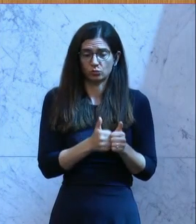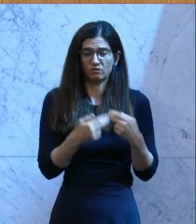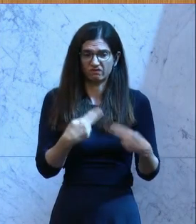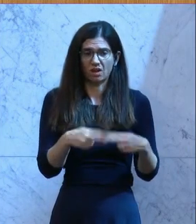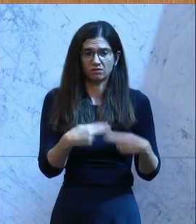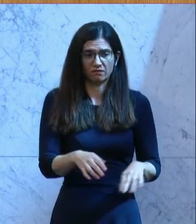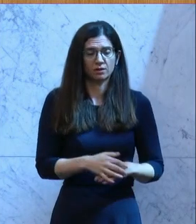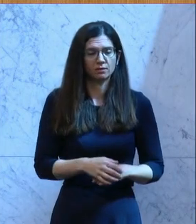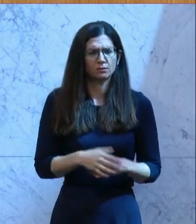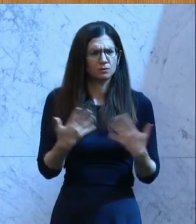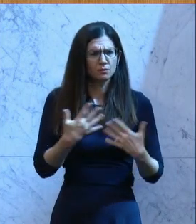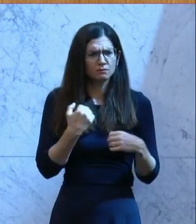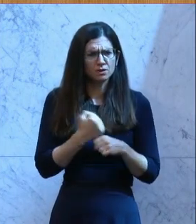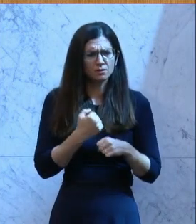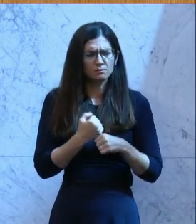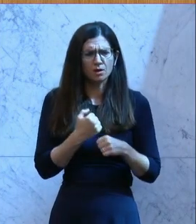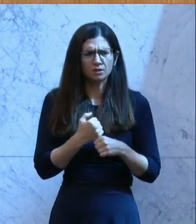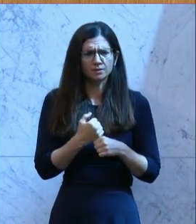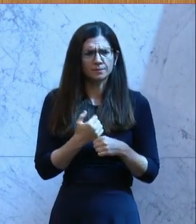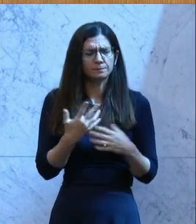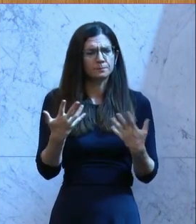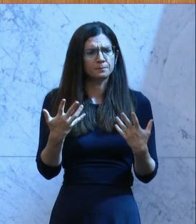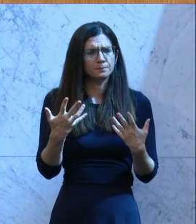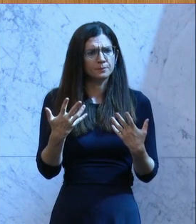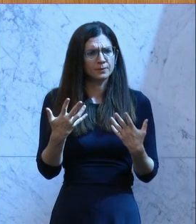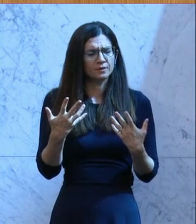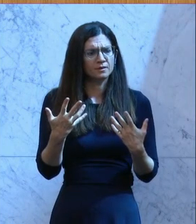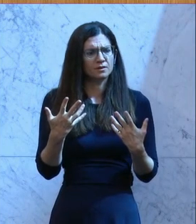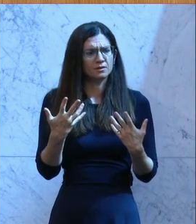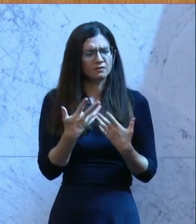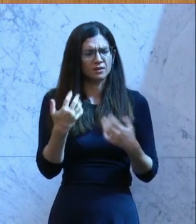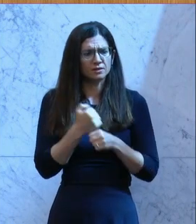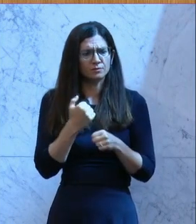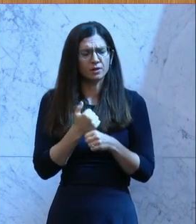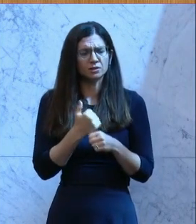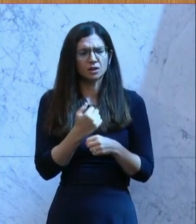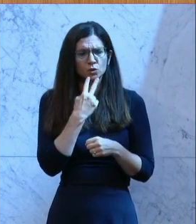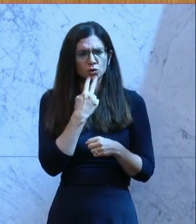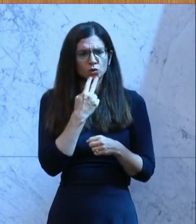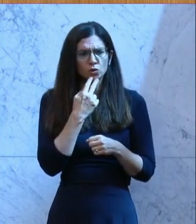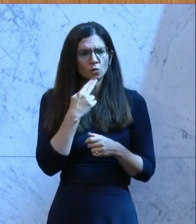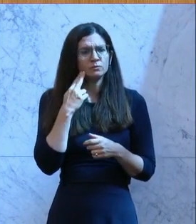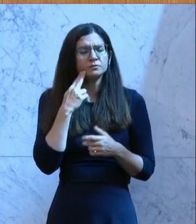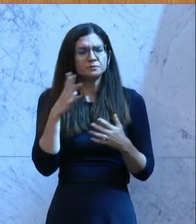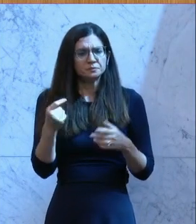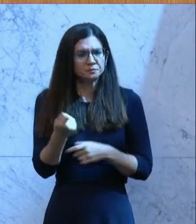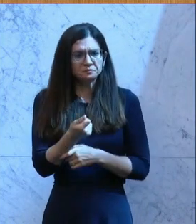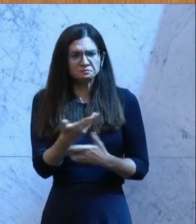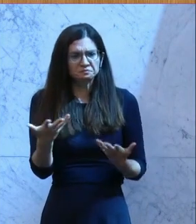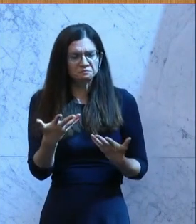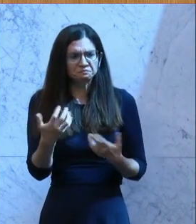was machen, was machen die, was machen die, was machen die Stromkonzerne mit dem Geld? Was machen die?